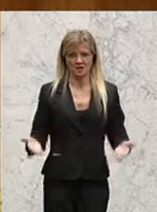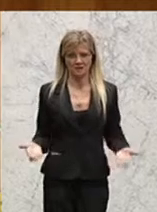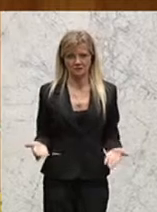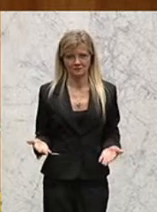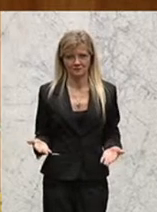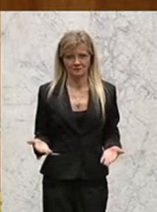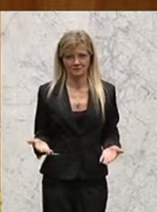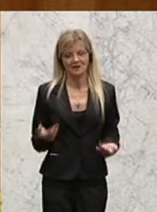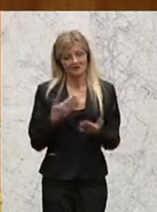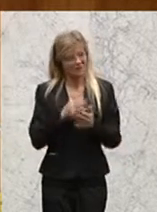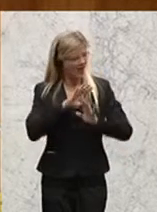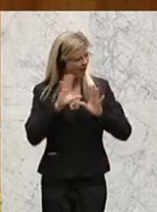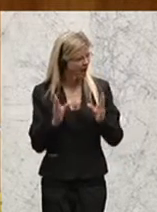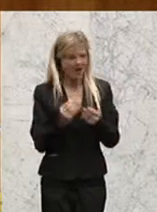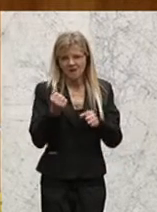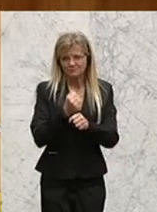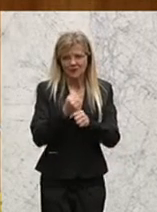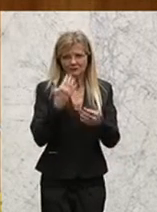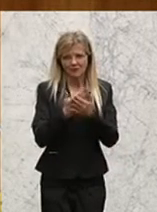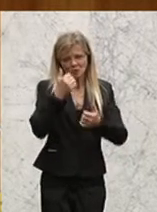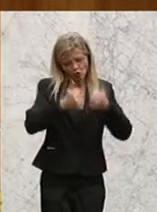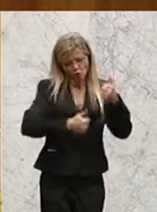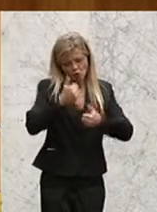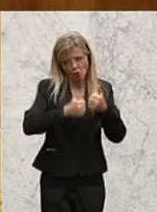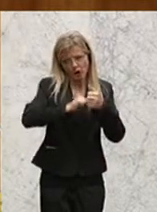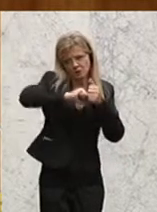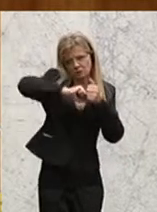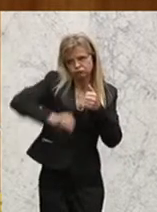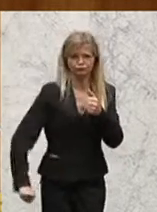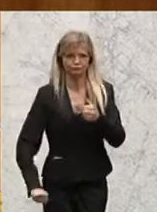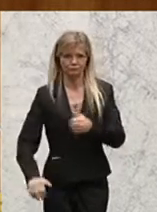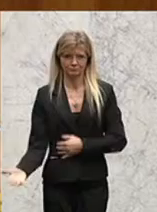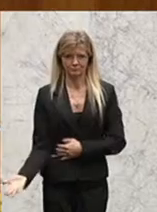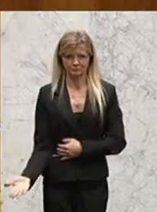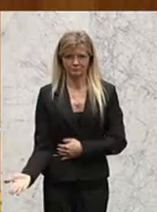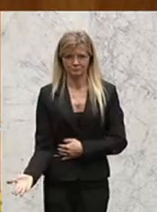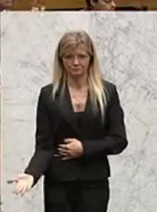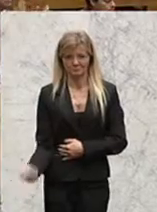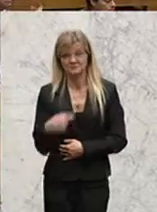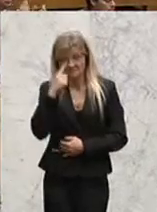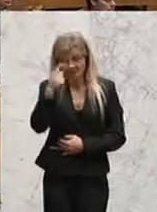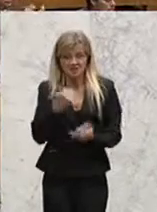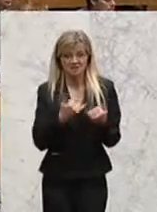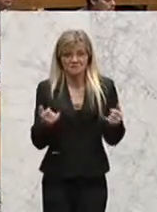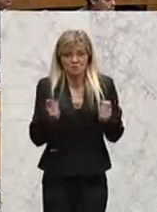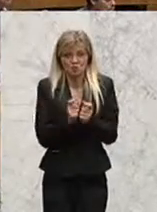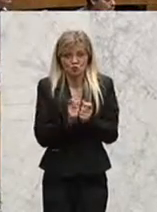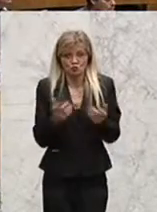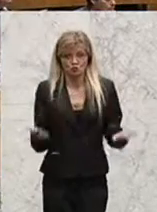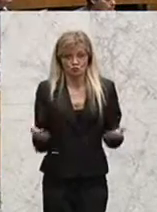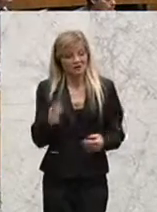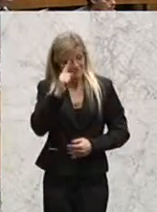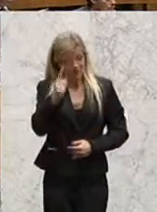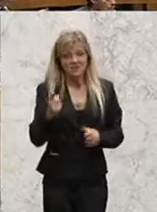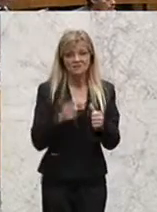alles getan, um Konkurrenz auszuschalten. Wir wissen ja, wie das funktioniert. Wir wissen ja, wie es funktioniert, wenn